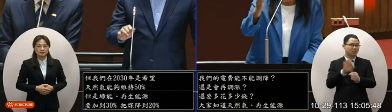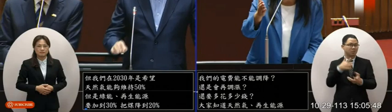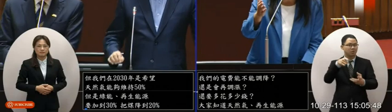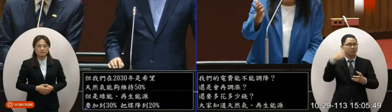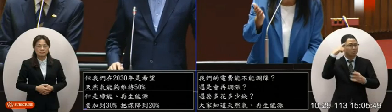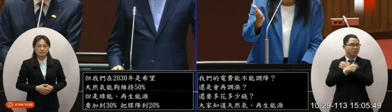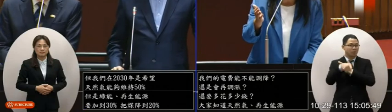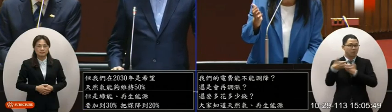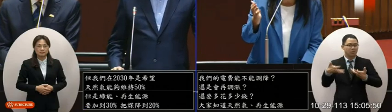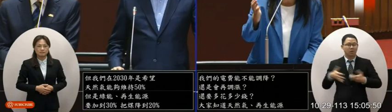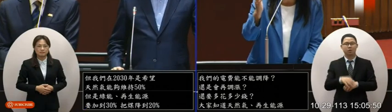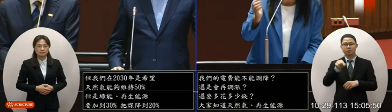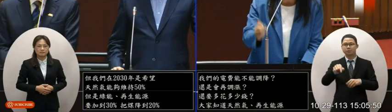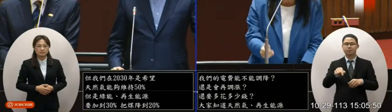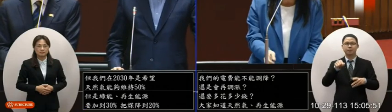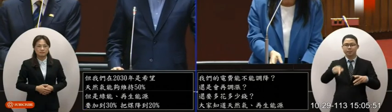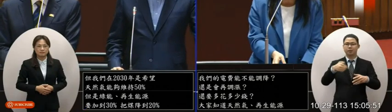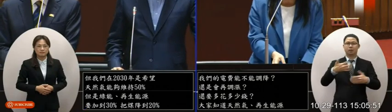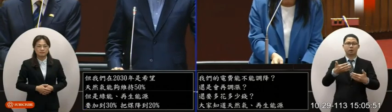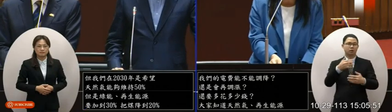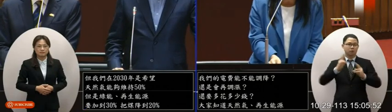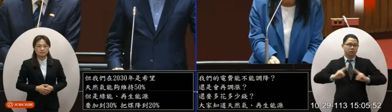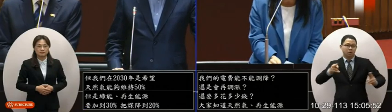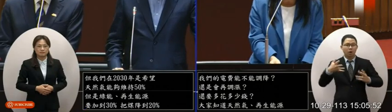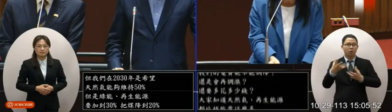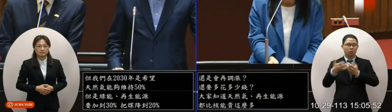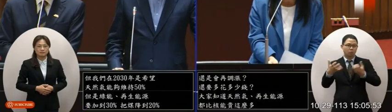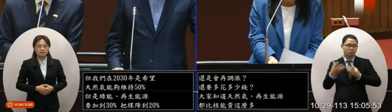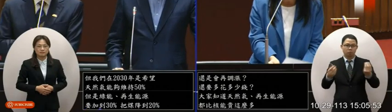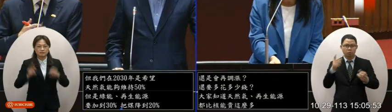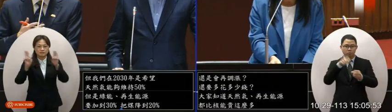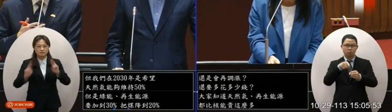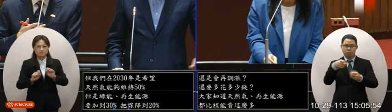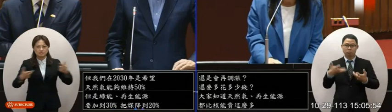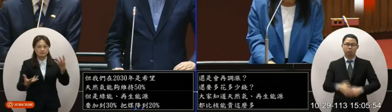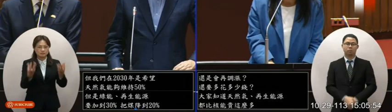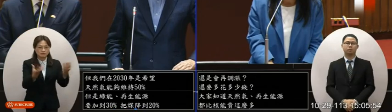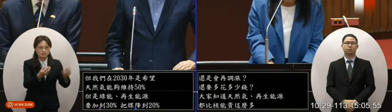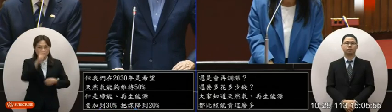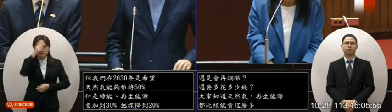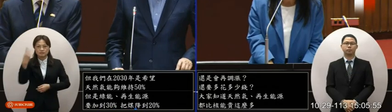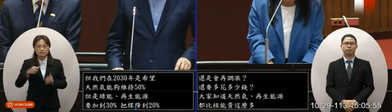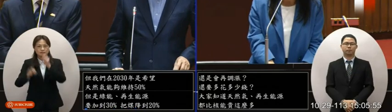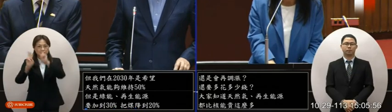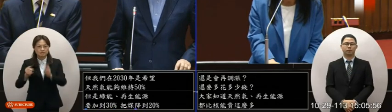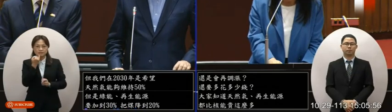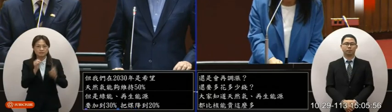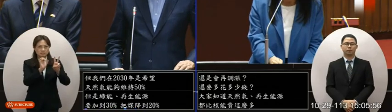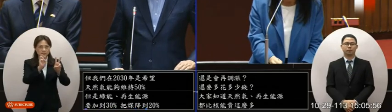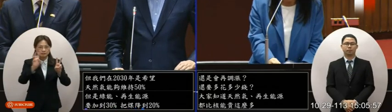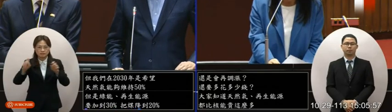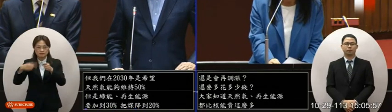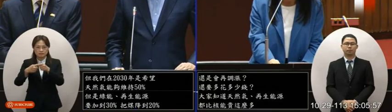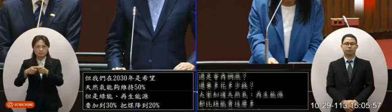你有考慮過調整這個能源配比目標嗎能源配比是這樣我們希望能源配比再生能源能夠在二零三零